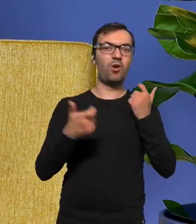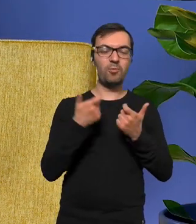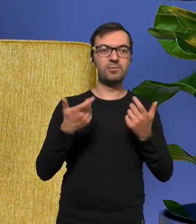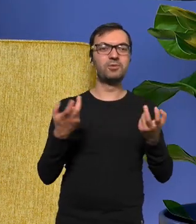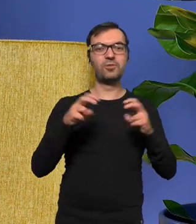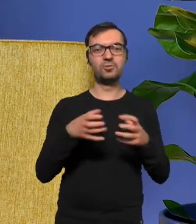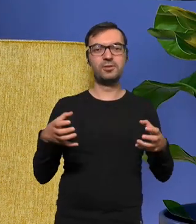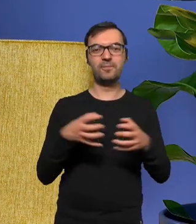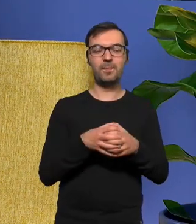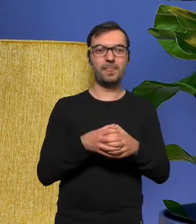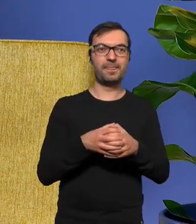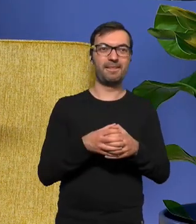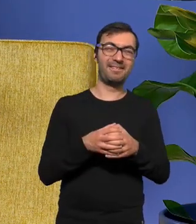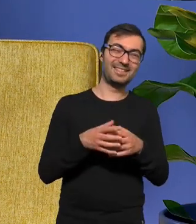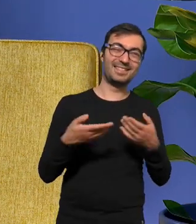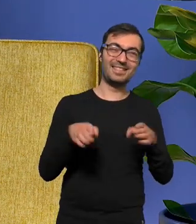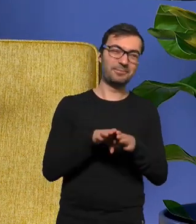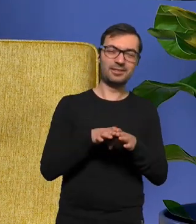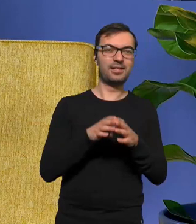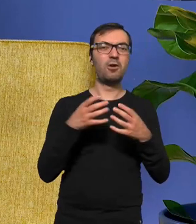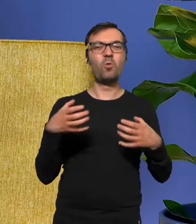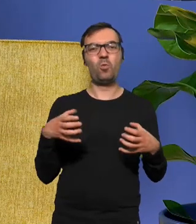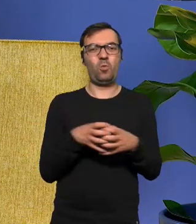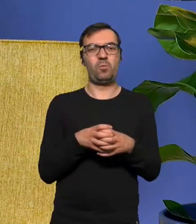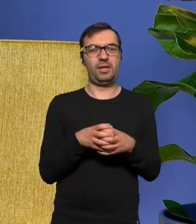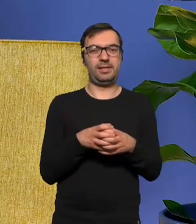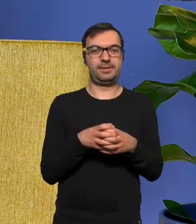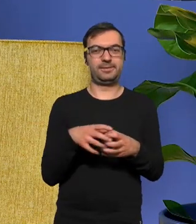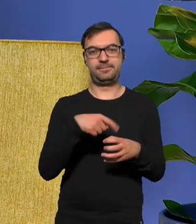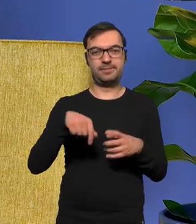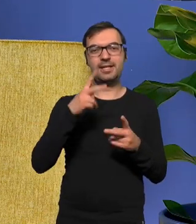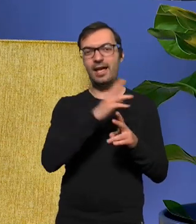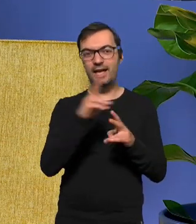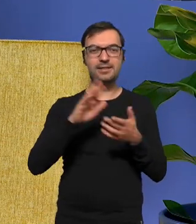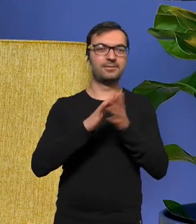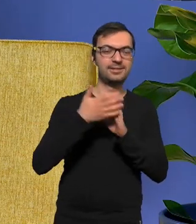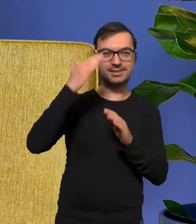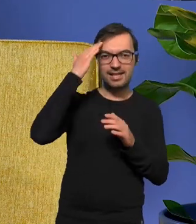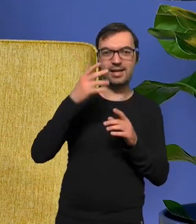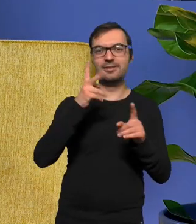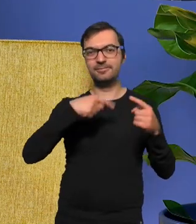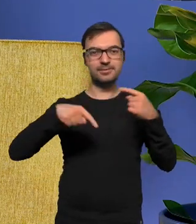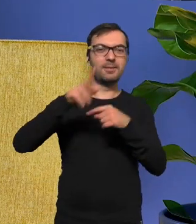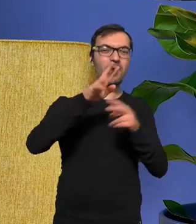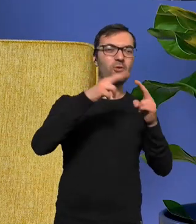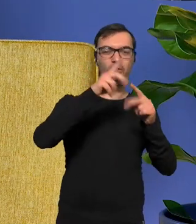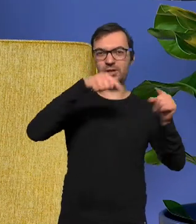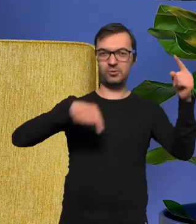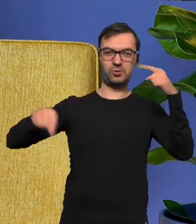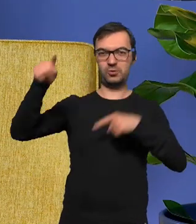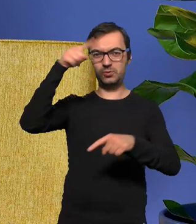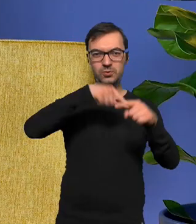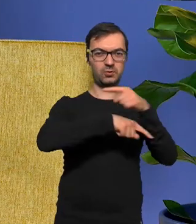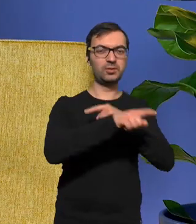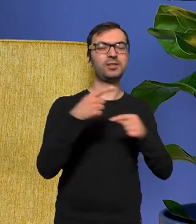jakąś może nie zamkniętą ale jakąś grupę która gdzieś każdy się zna lub każdy ktoś miał do czynienia i